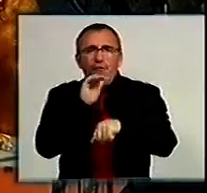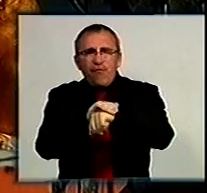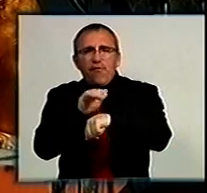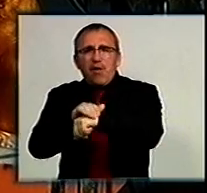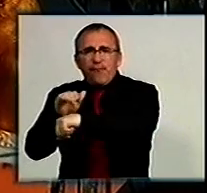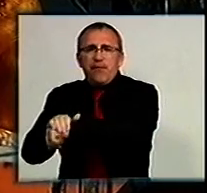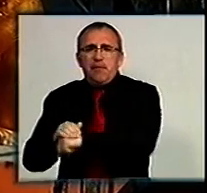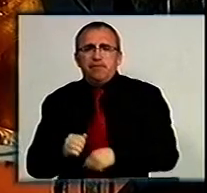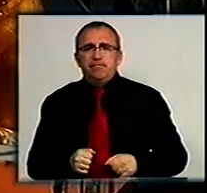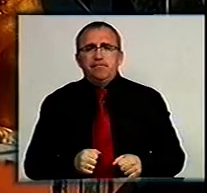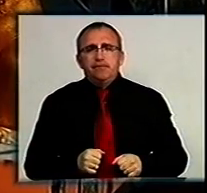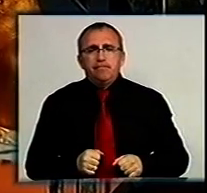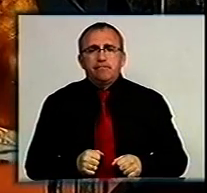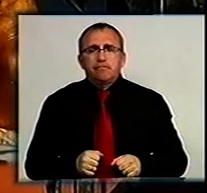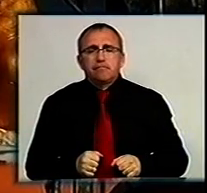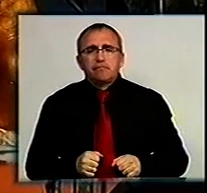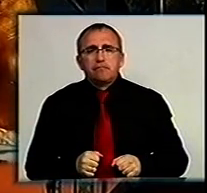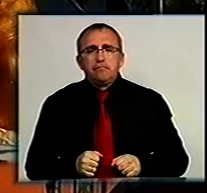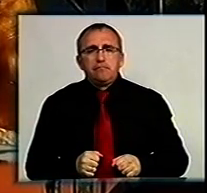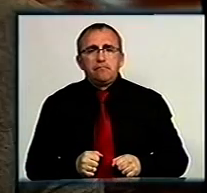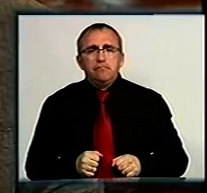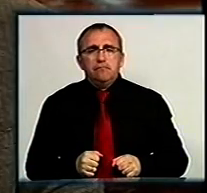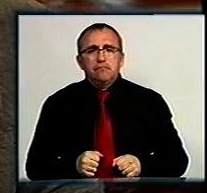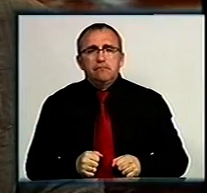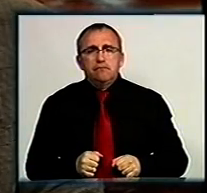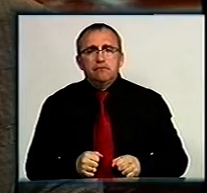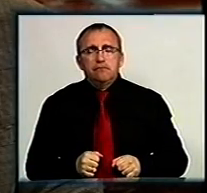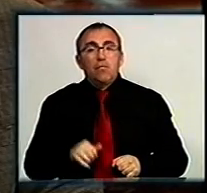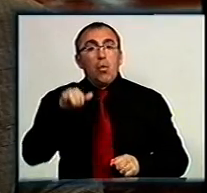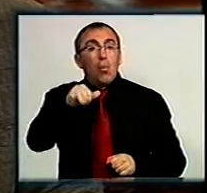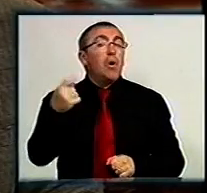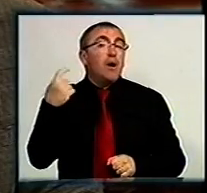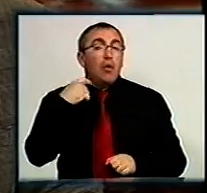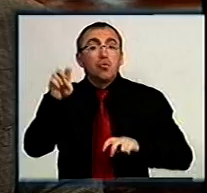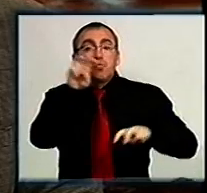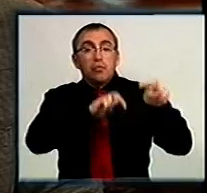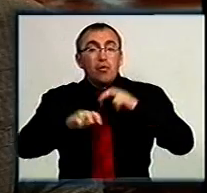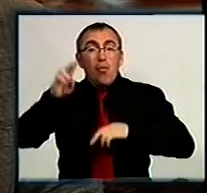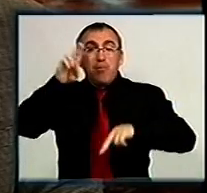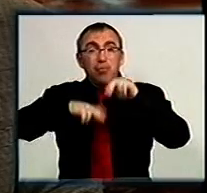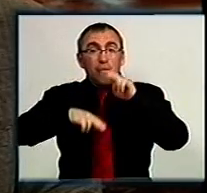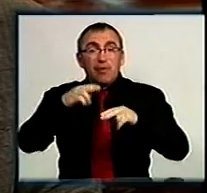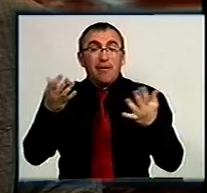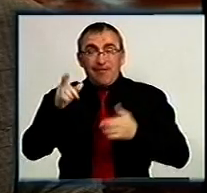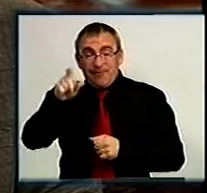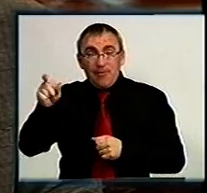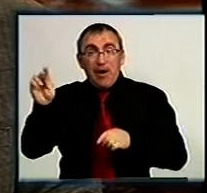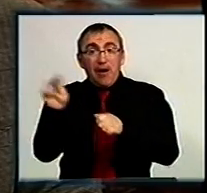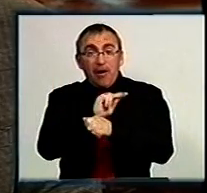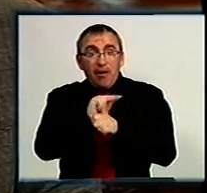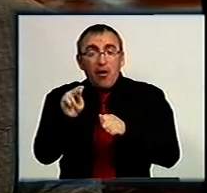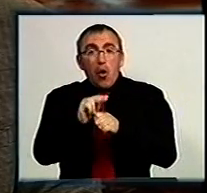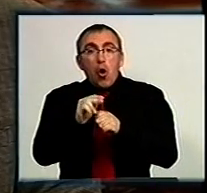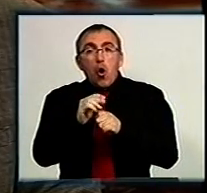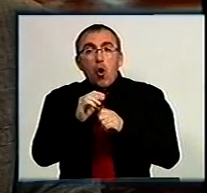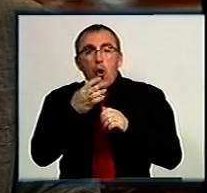Сергій Михалін, Анатолій Басистий. День за днем. У Кіровограді шукали будівельників, які відремонтують опікове